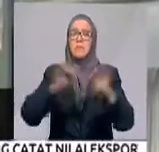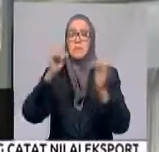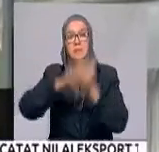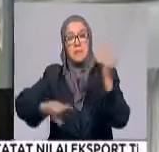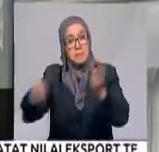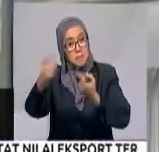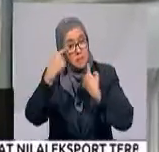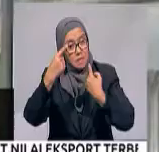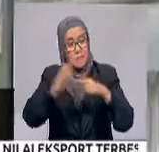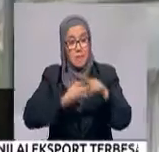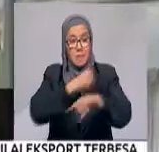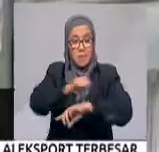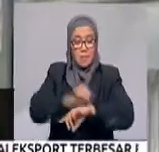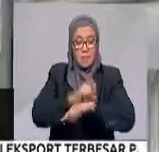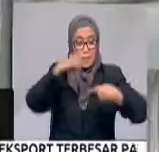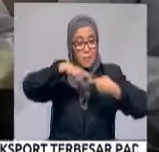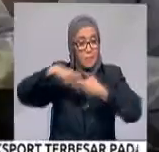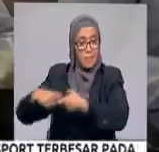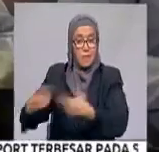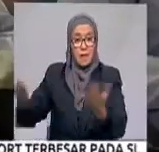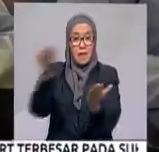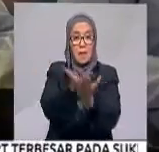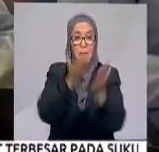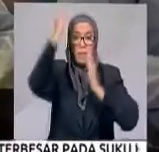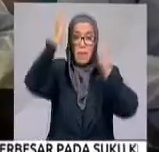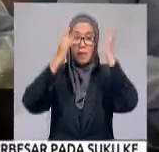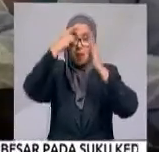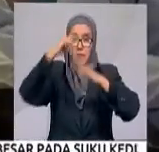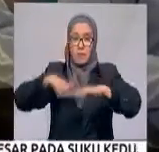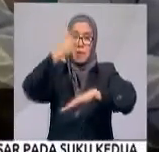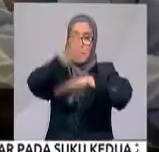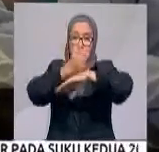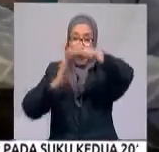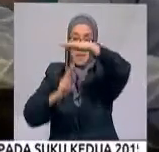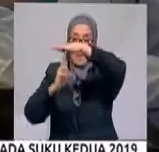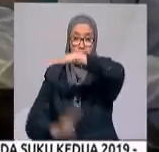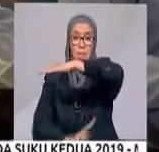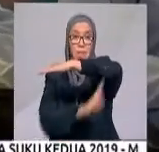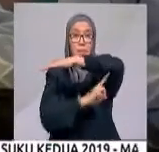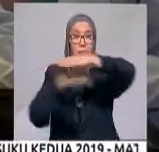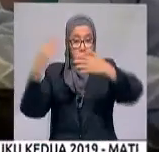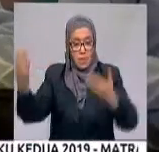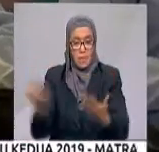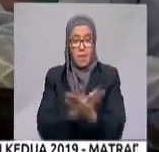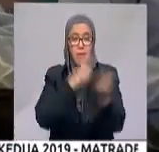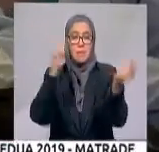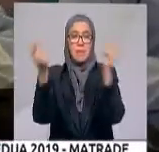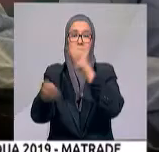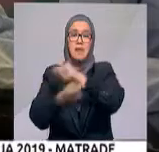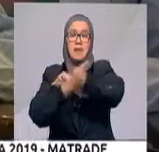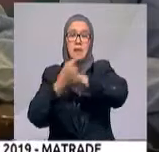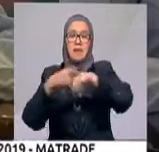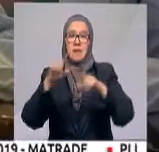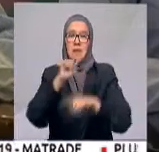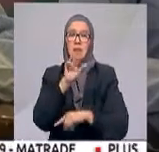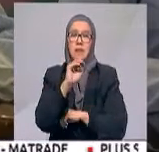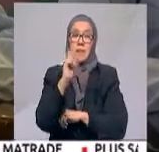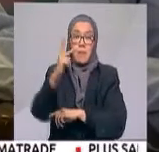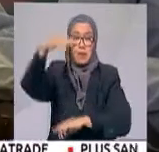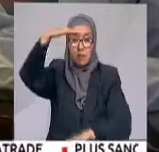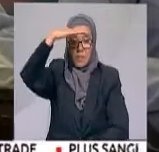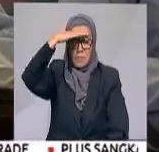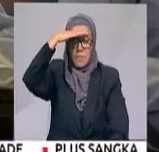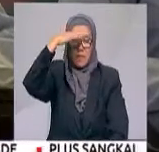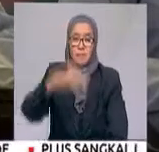berhubung cadangan Malaysia untuk membina jambatan baru bagi menggantikan Tambak Johor. Kita ingin untuk mencari penyelesaian terbaik